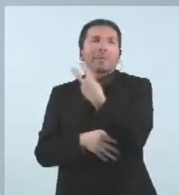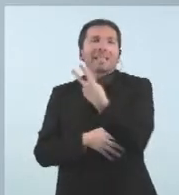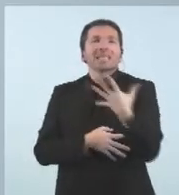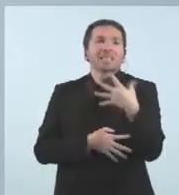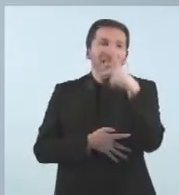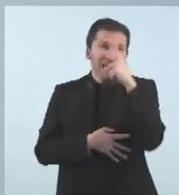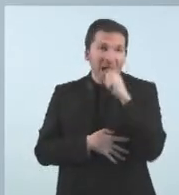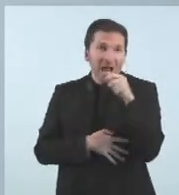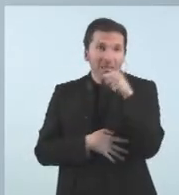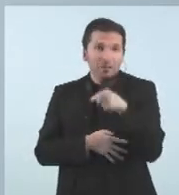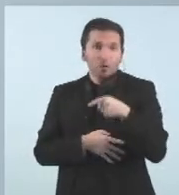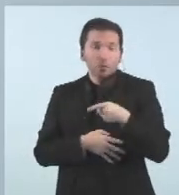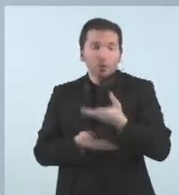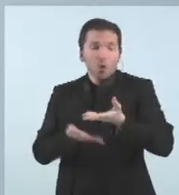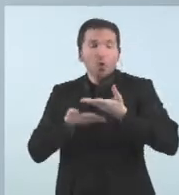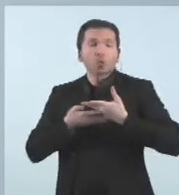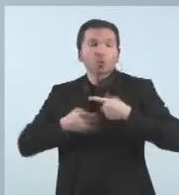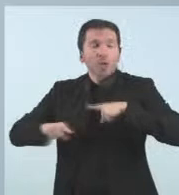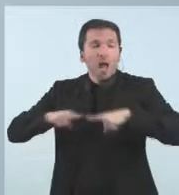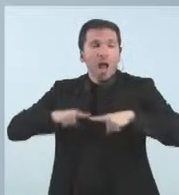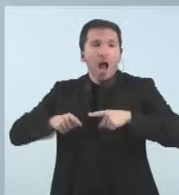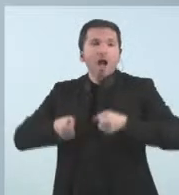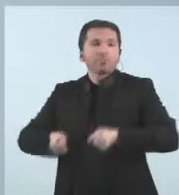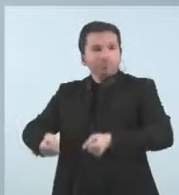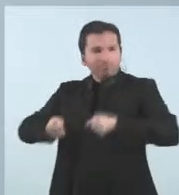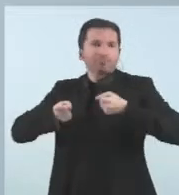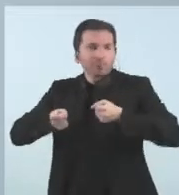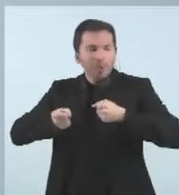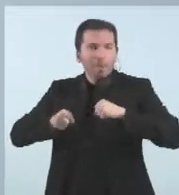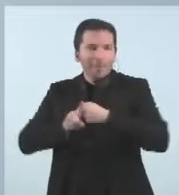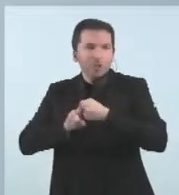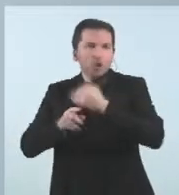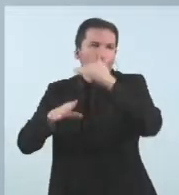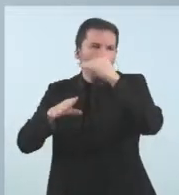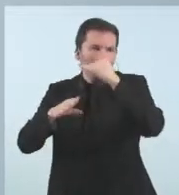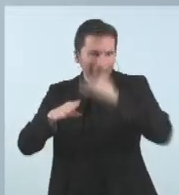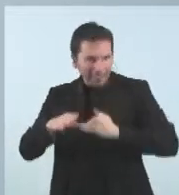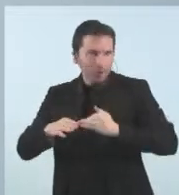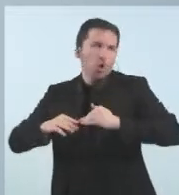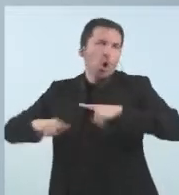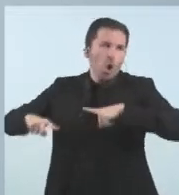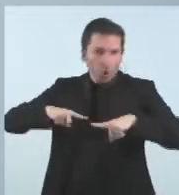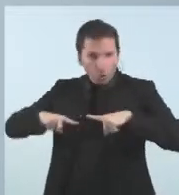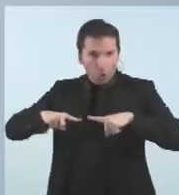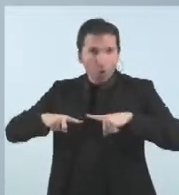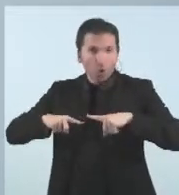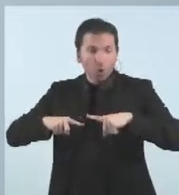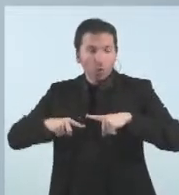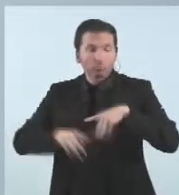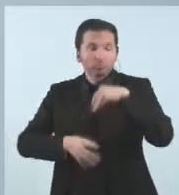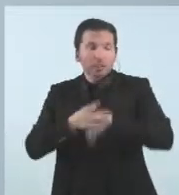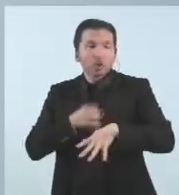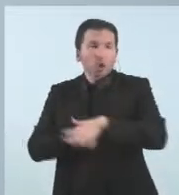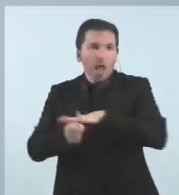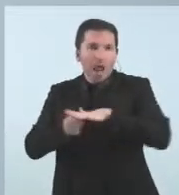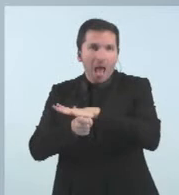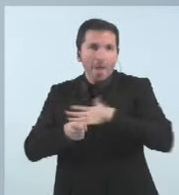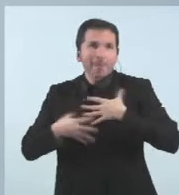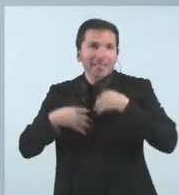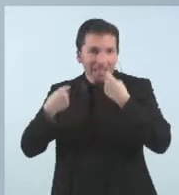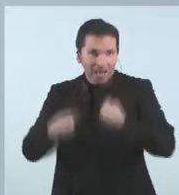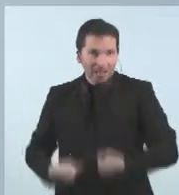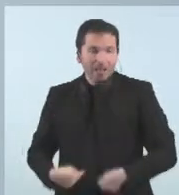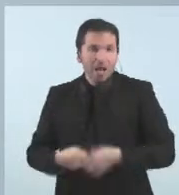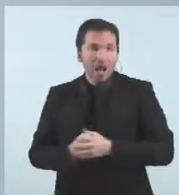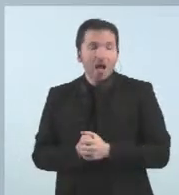a contindre o a tindre menys efecte, menys pressió sobre el sistema sanitari d'aquesta onada